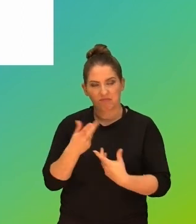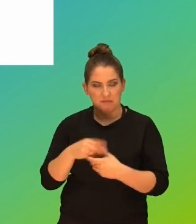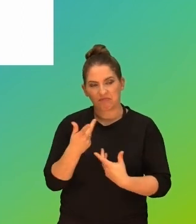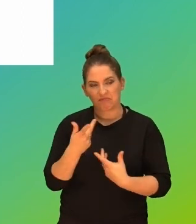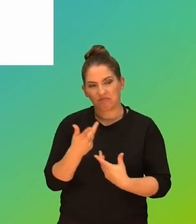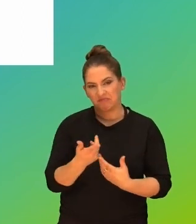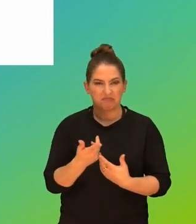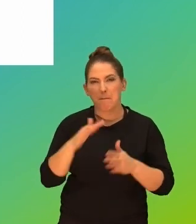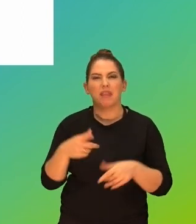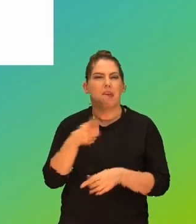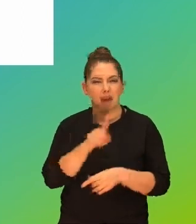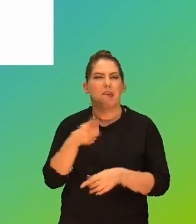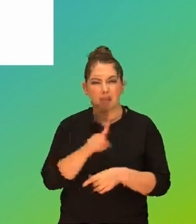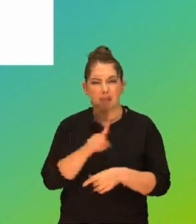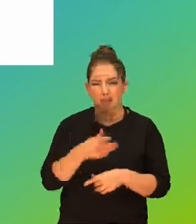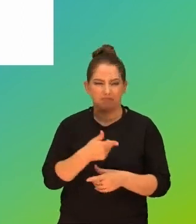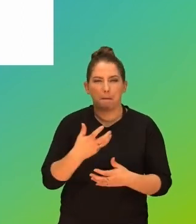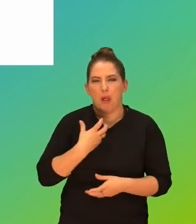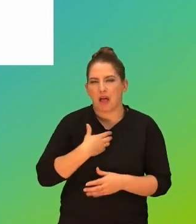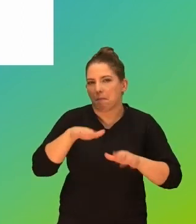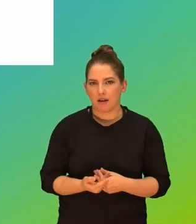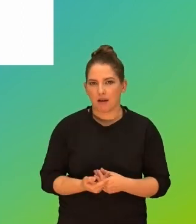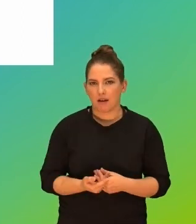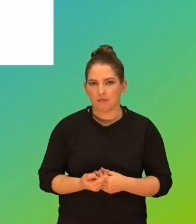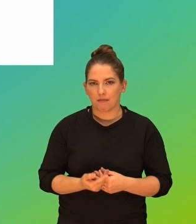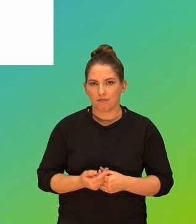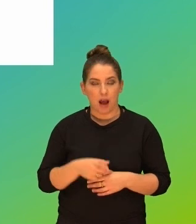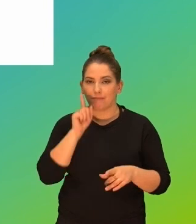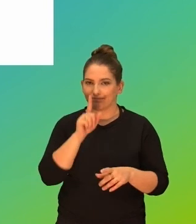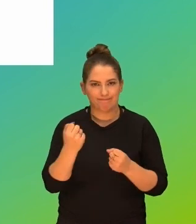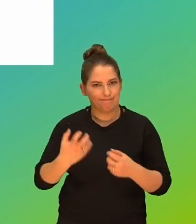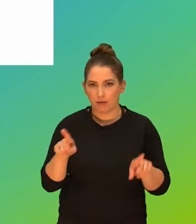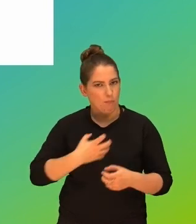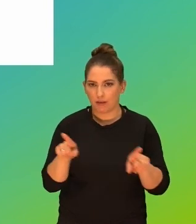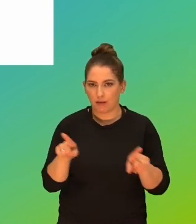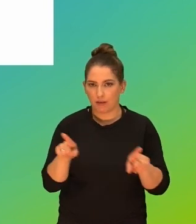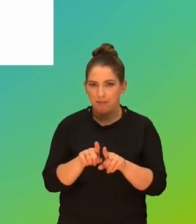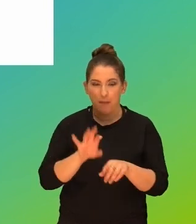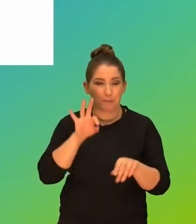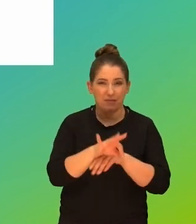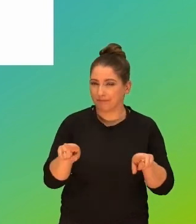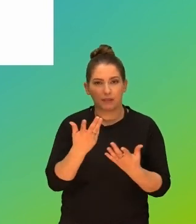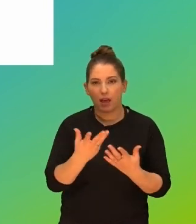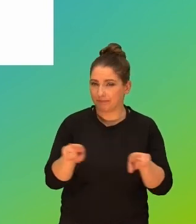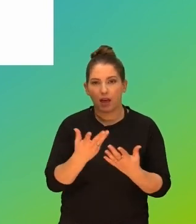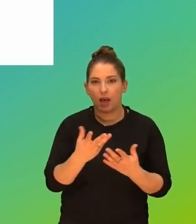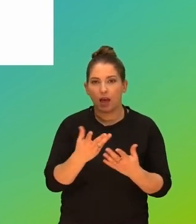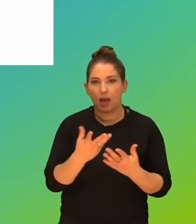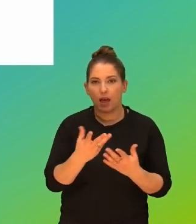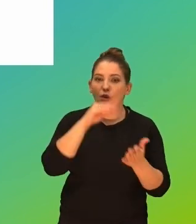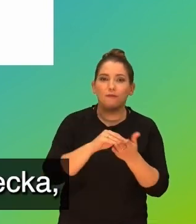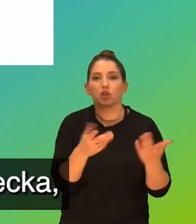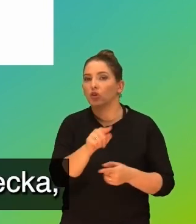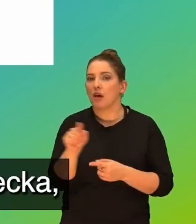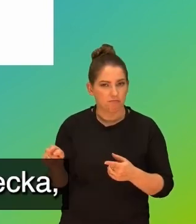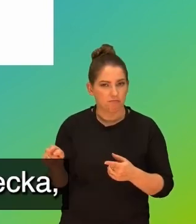jest takie mniej prawdziwe, mniej dotkliwe, mniej bolesne, to boli tak samo. Przemoc boli tak samo, niezależnie od tego, gdzie dzieci jej doświadczają,